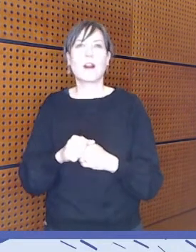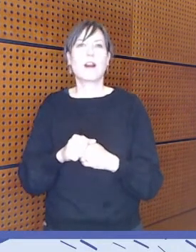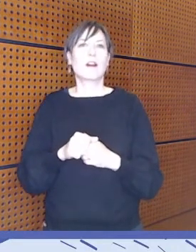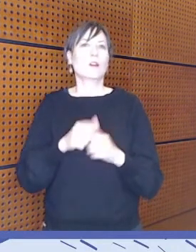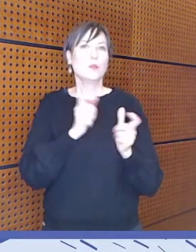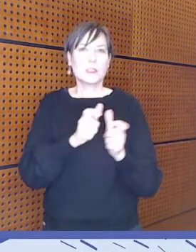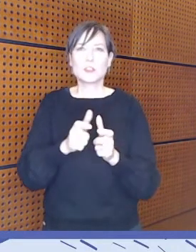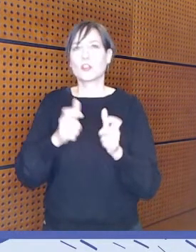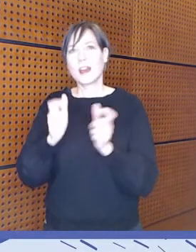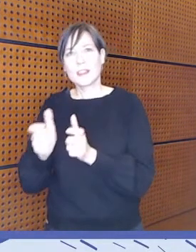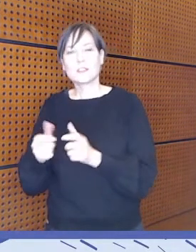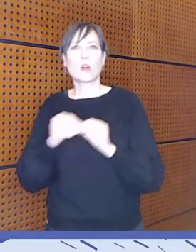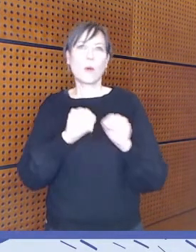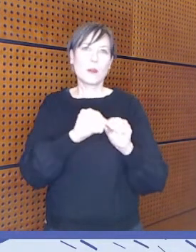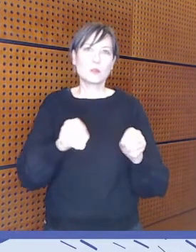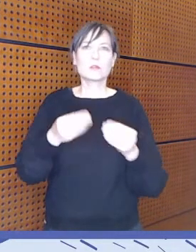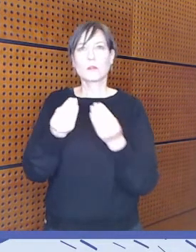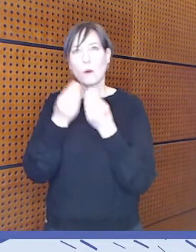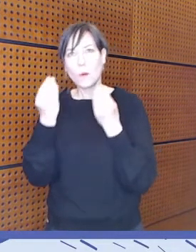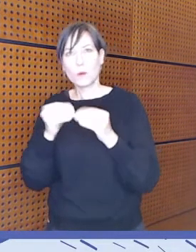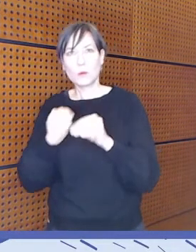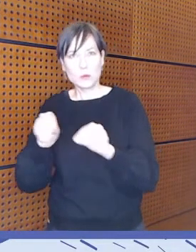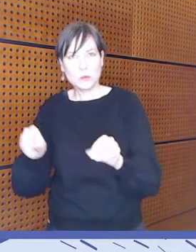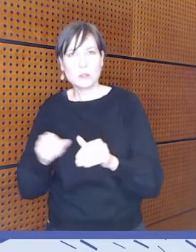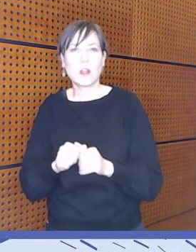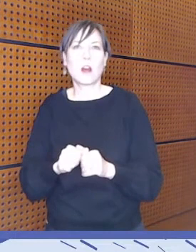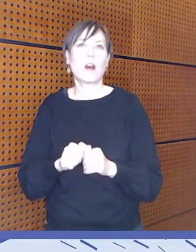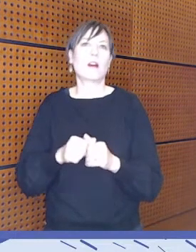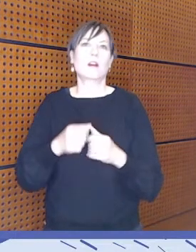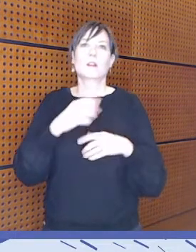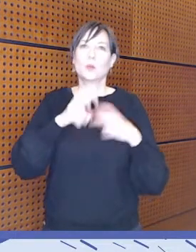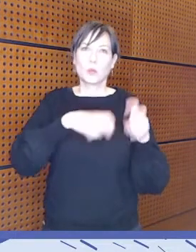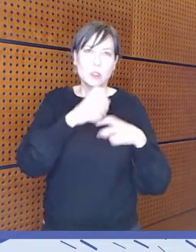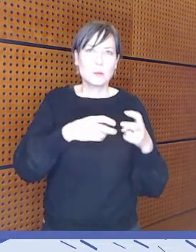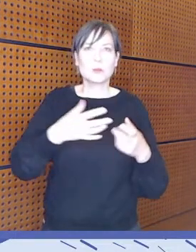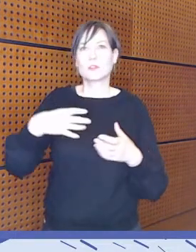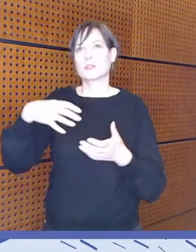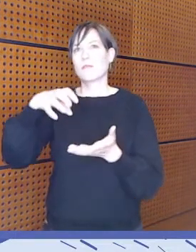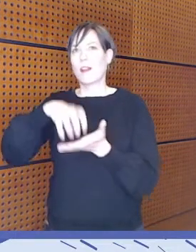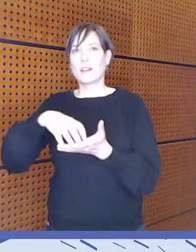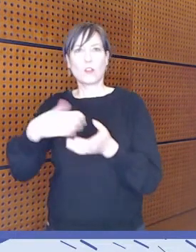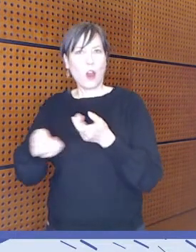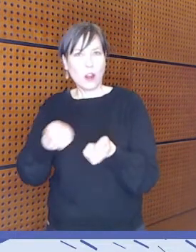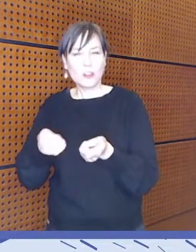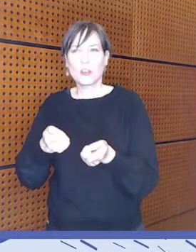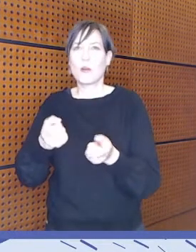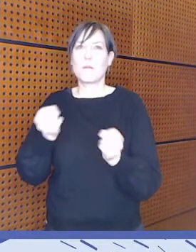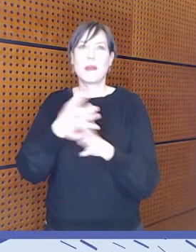opetusta, koulutusta, tutkimusta, valtionhallintoa, median edustajia.